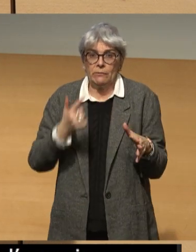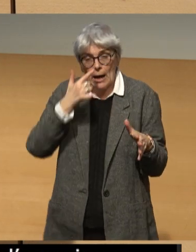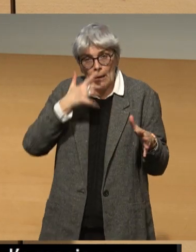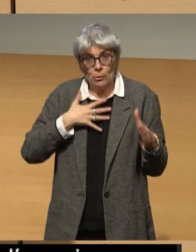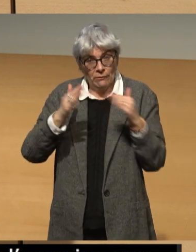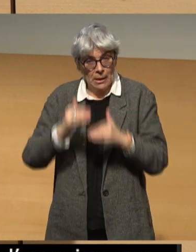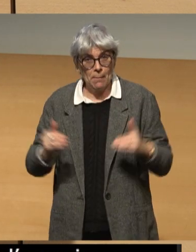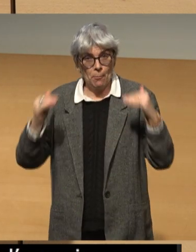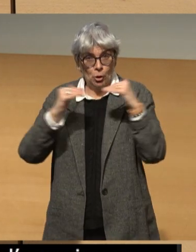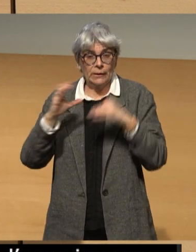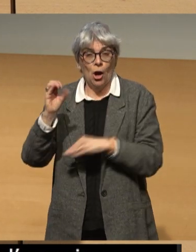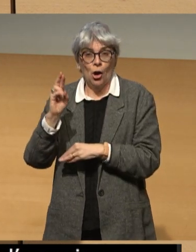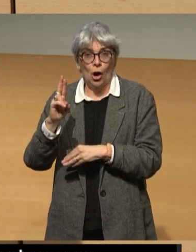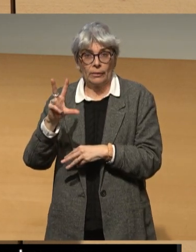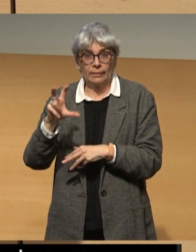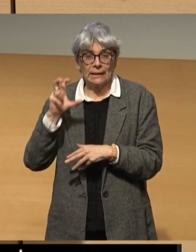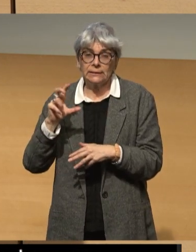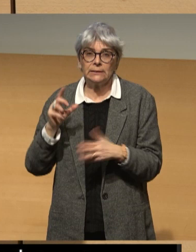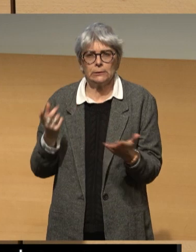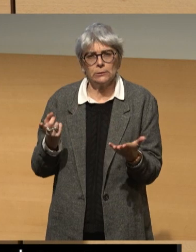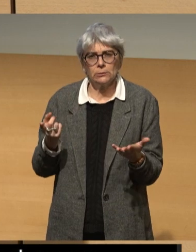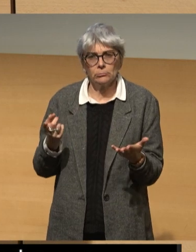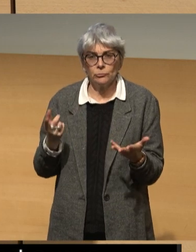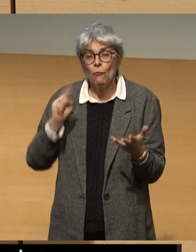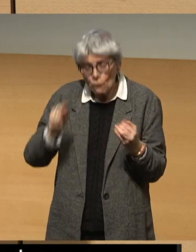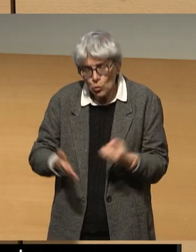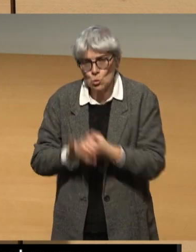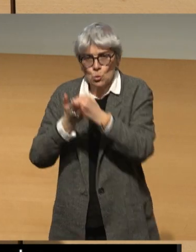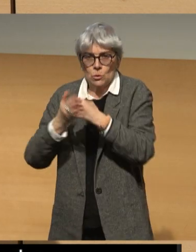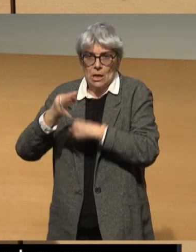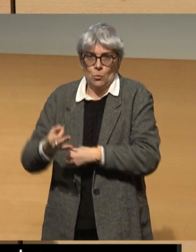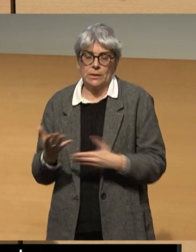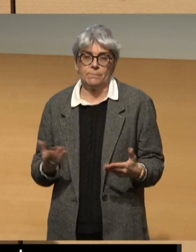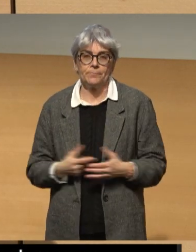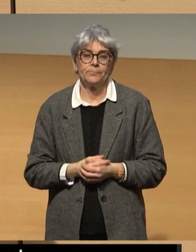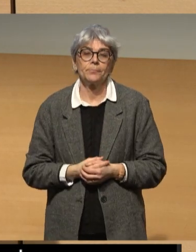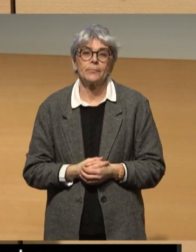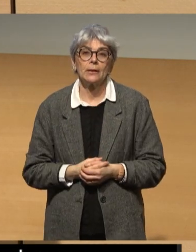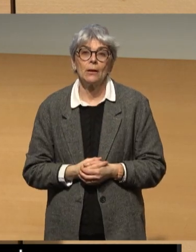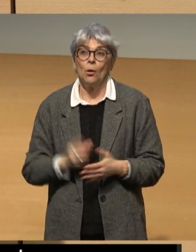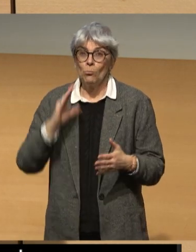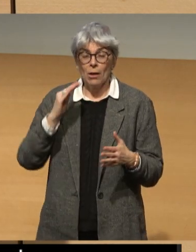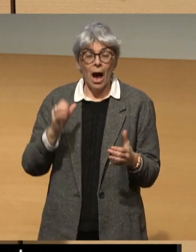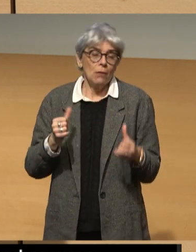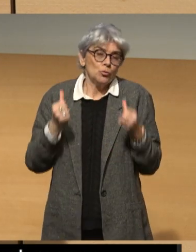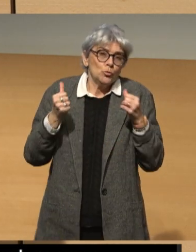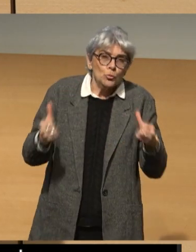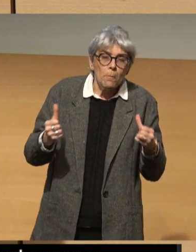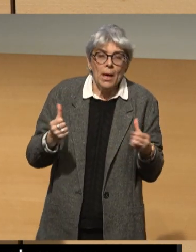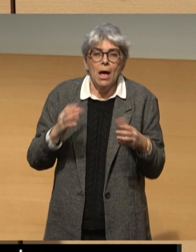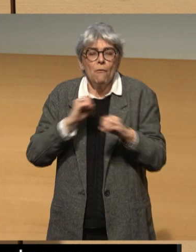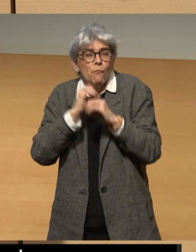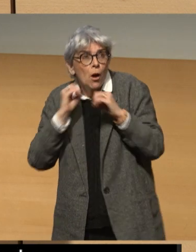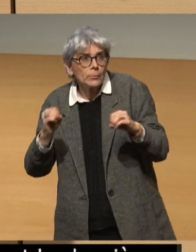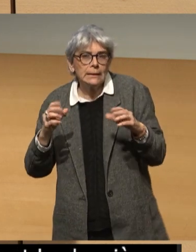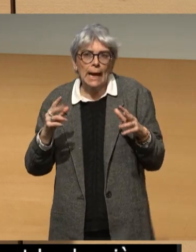que la plateforme Cortex mérite que nous la soutenions. Ce qui est fantastique et formidable et